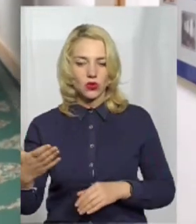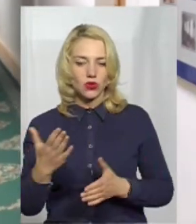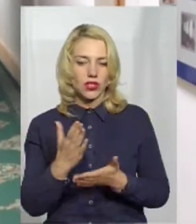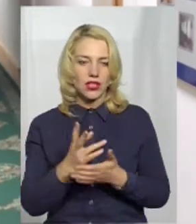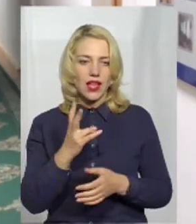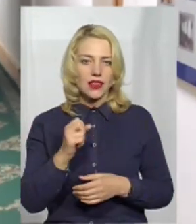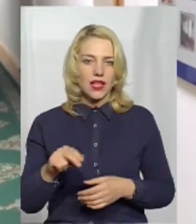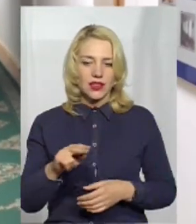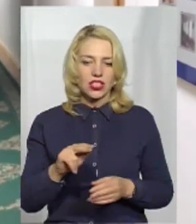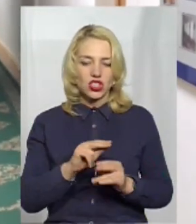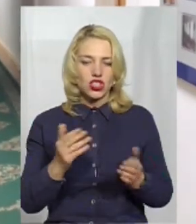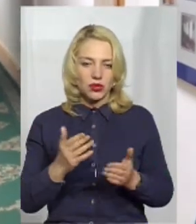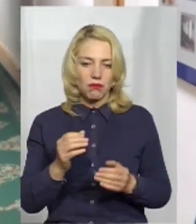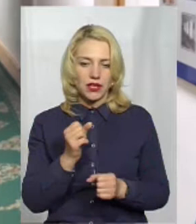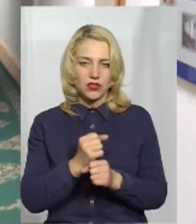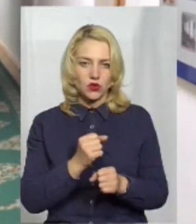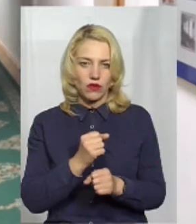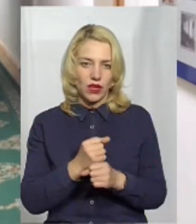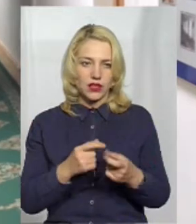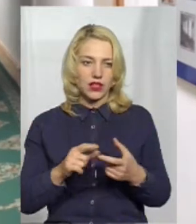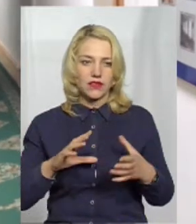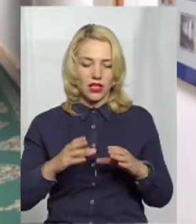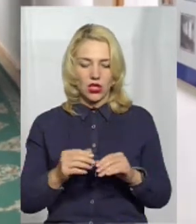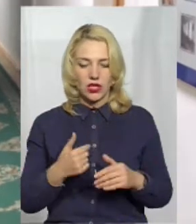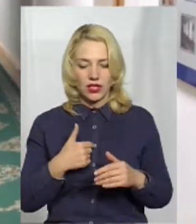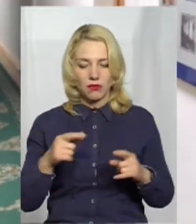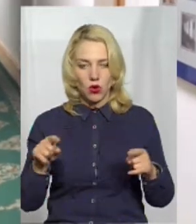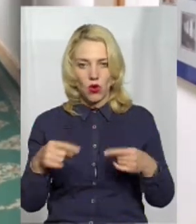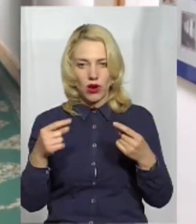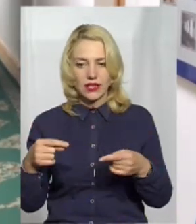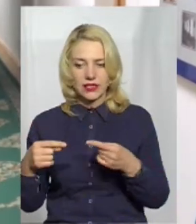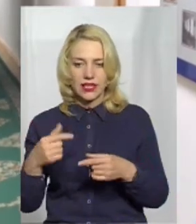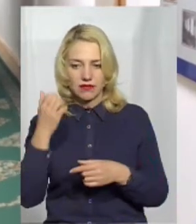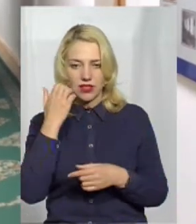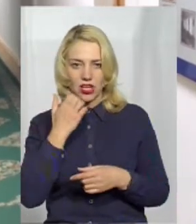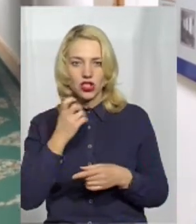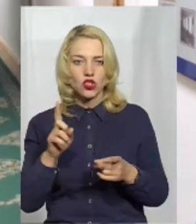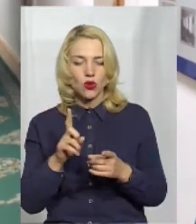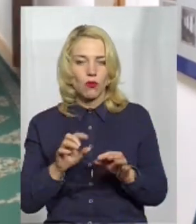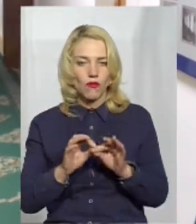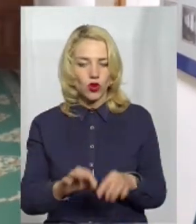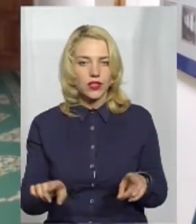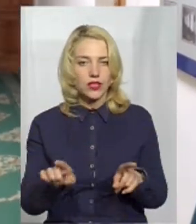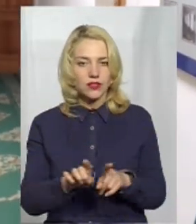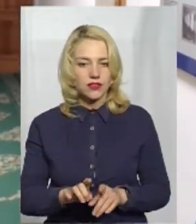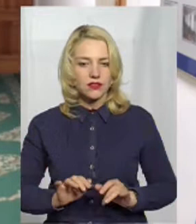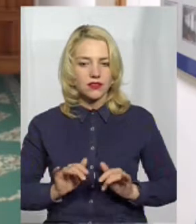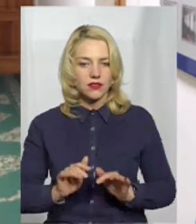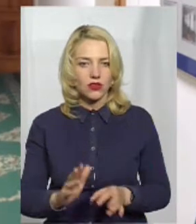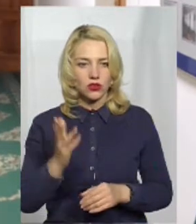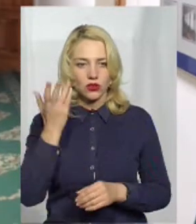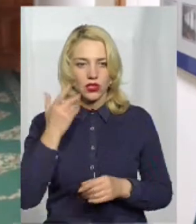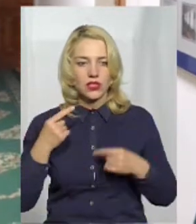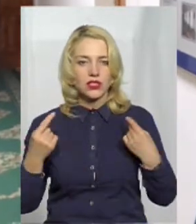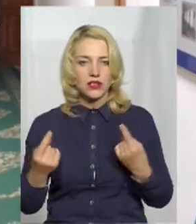працювати, є що змінювати. Ми взагалі вдячні організаторами, що проводяться такі заходи, коли звичайні